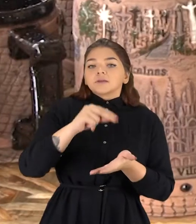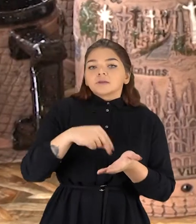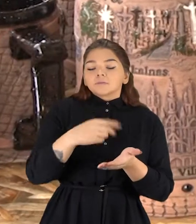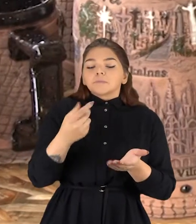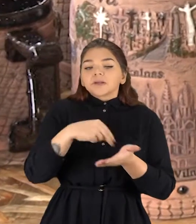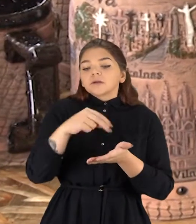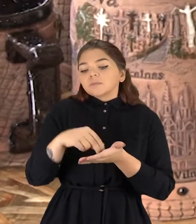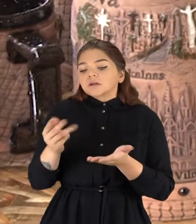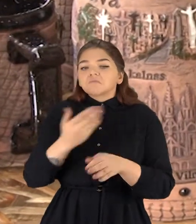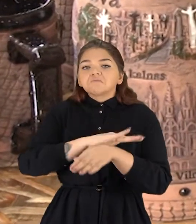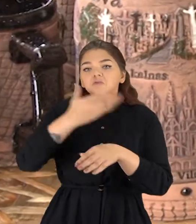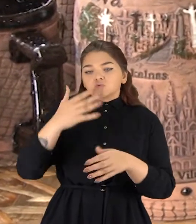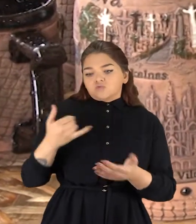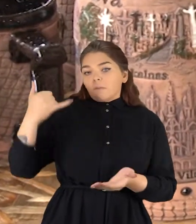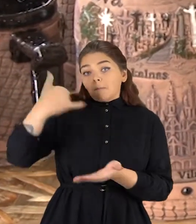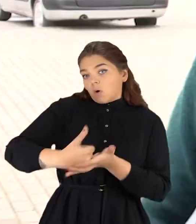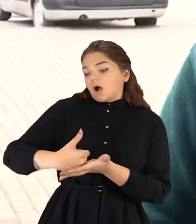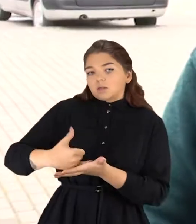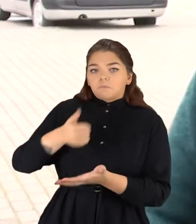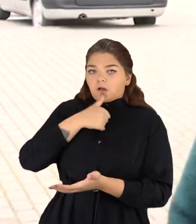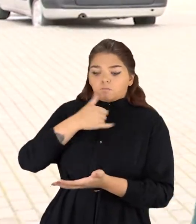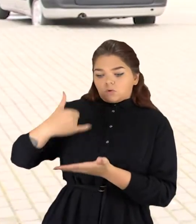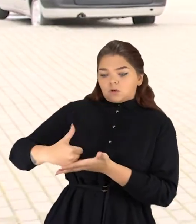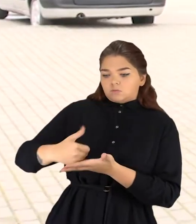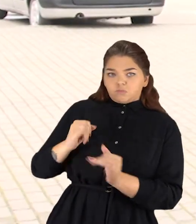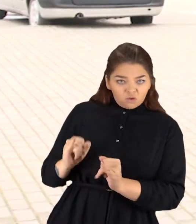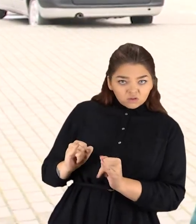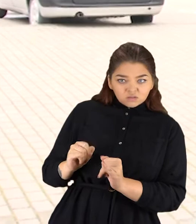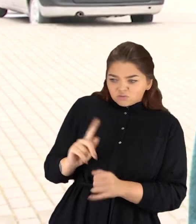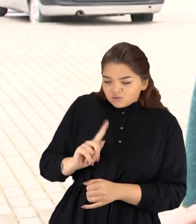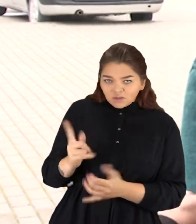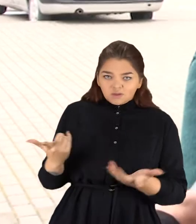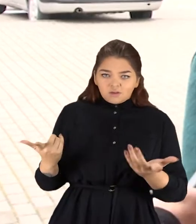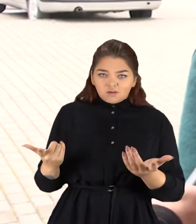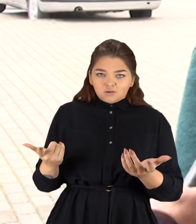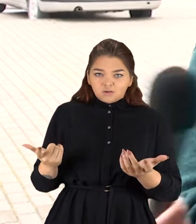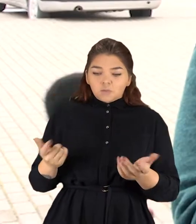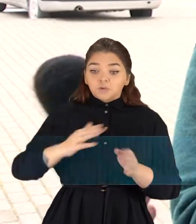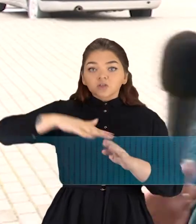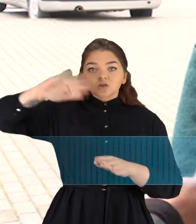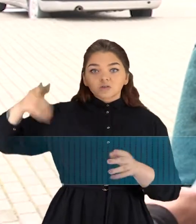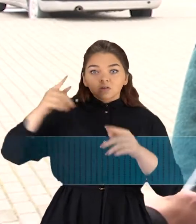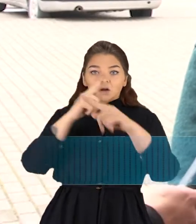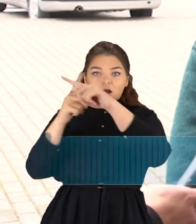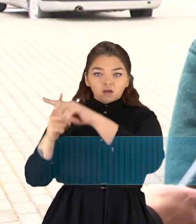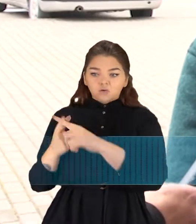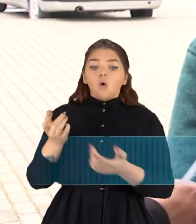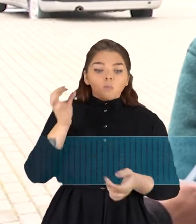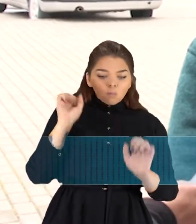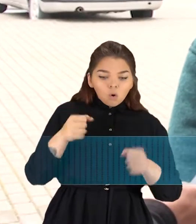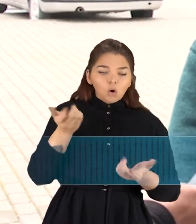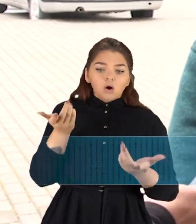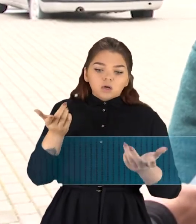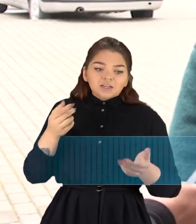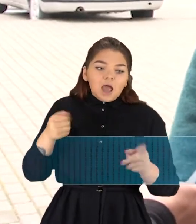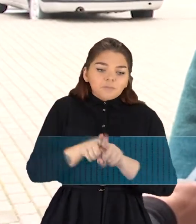pamaldžiais veidais šluoja ir už kosminę kainą. Vokalas. Nu, kas jam bloga? Pri kryžių kalnų. Nu, bet